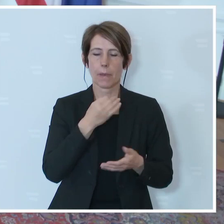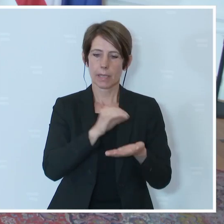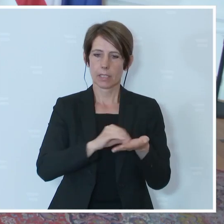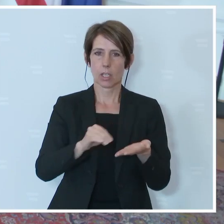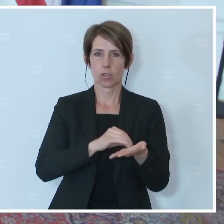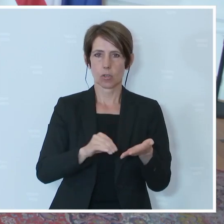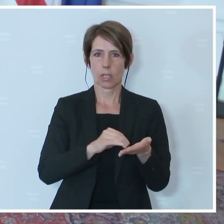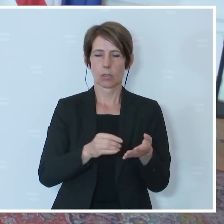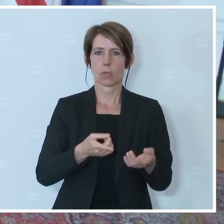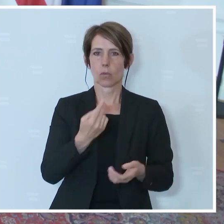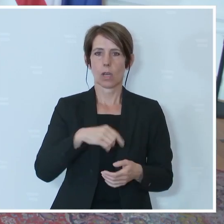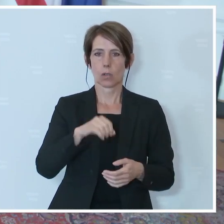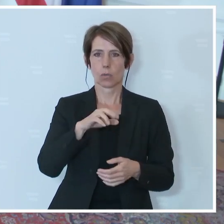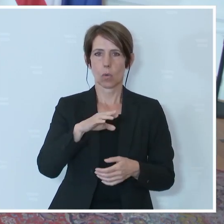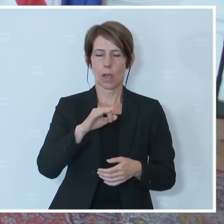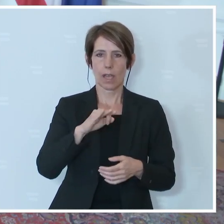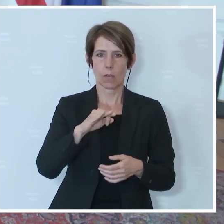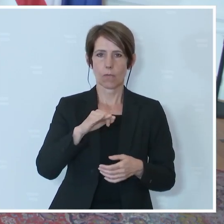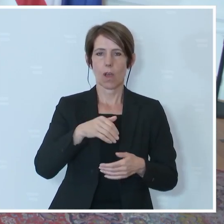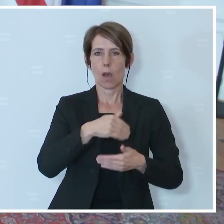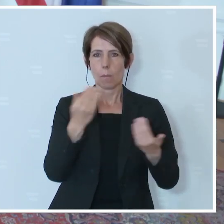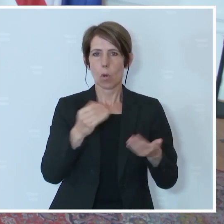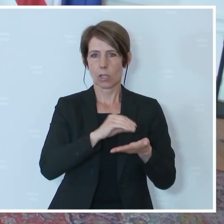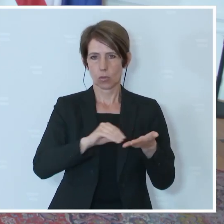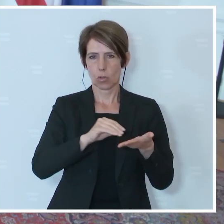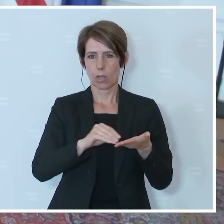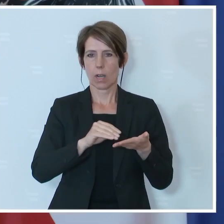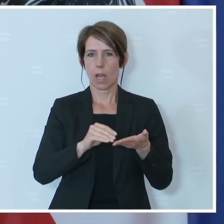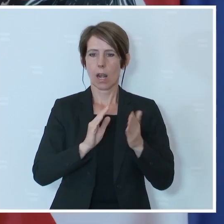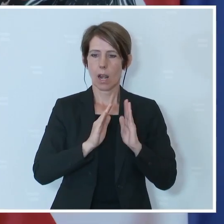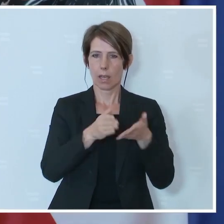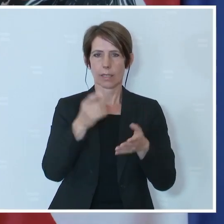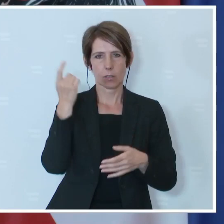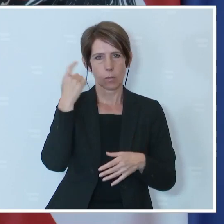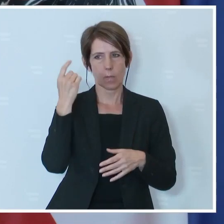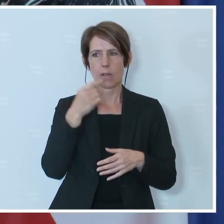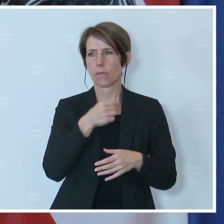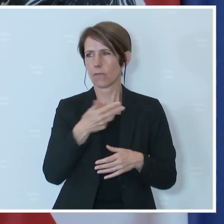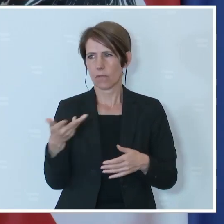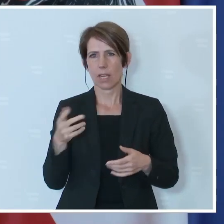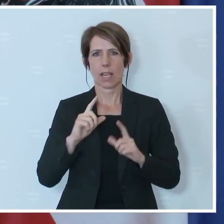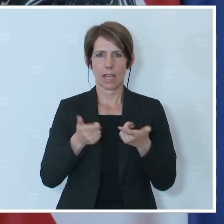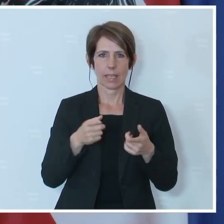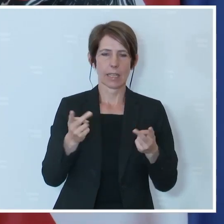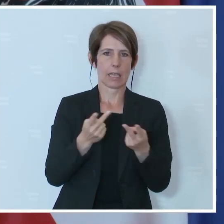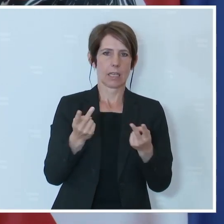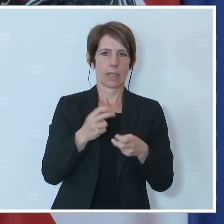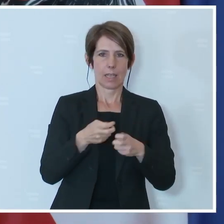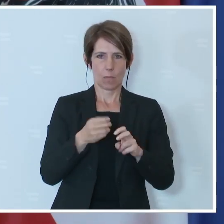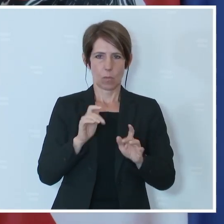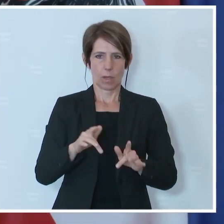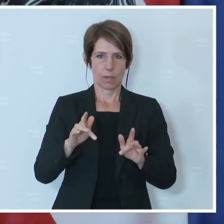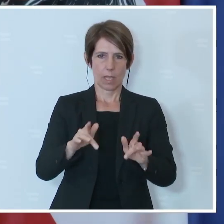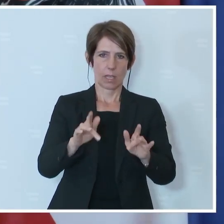aus dem ORF-Morgensjournal erfahren habe, geht ja auch in die Richtung, dass viele Länder ähnliche Probleme haben, tatsächlich